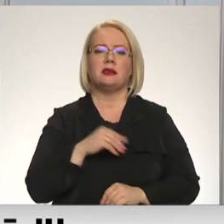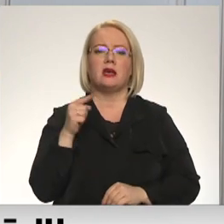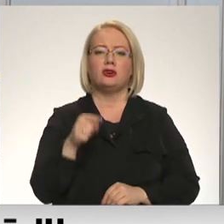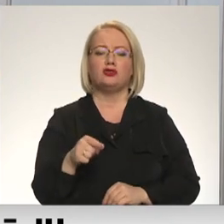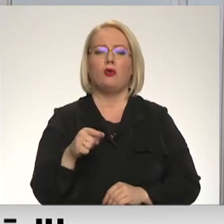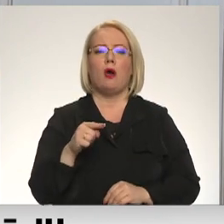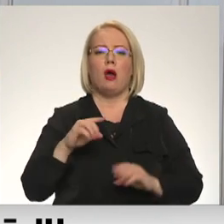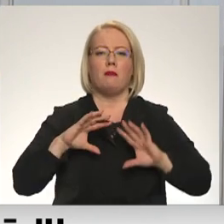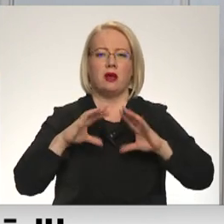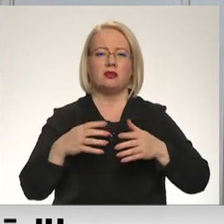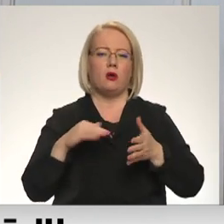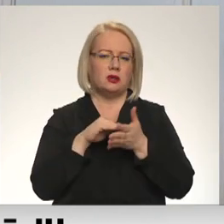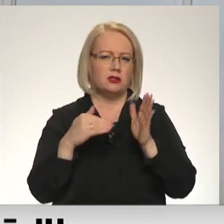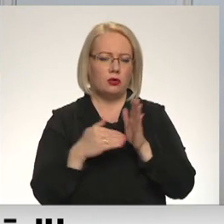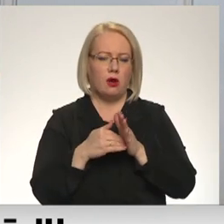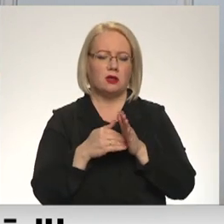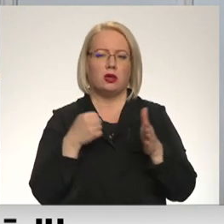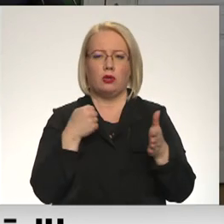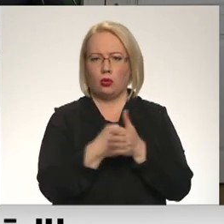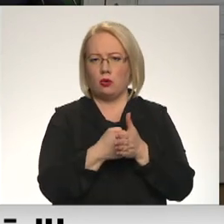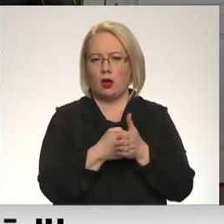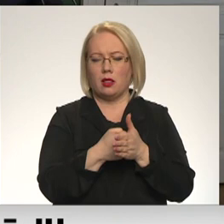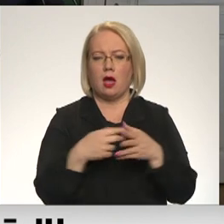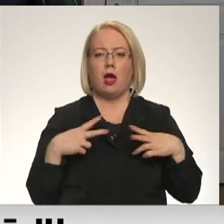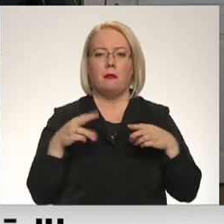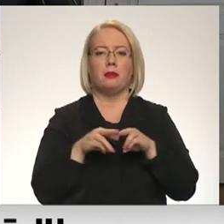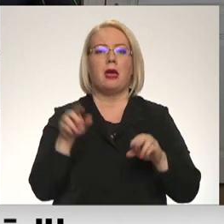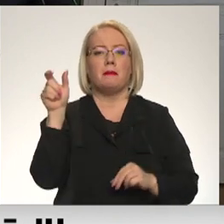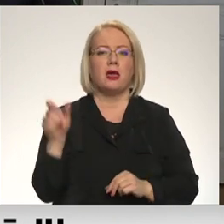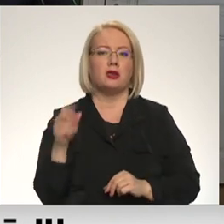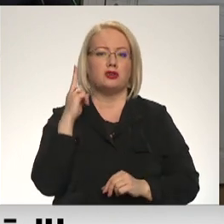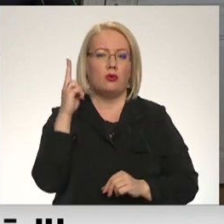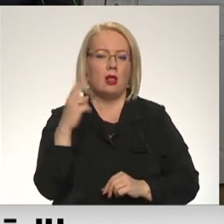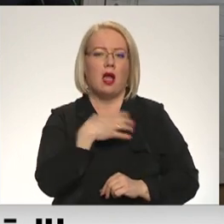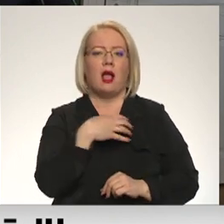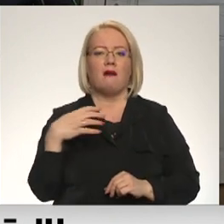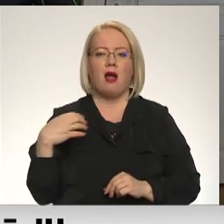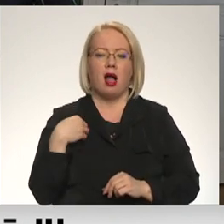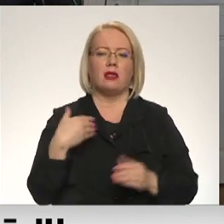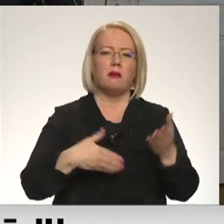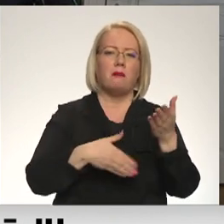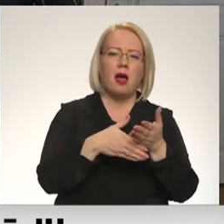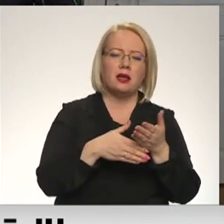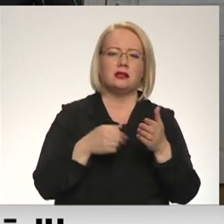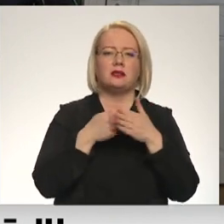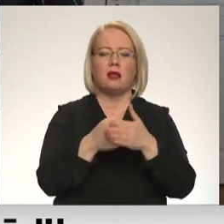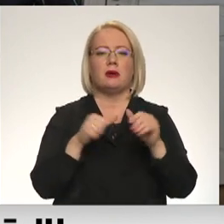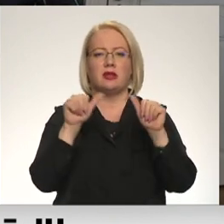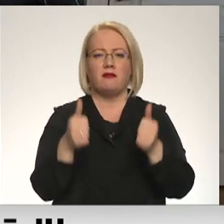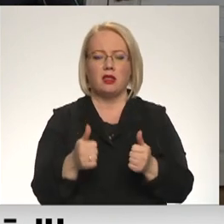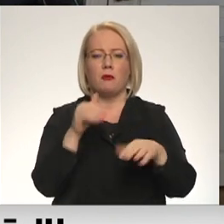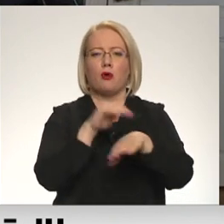ģeopolitisko situāciju tiktu galā. Premjera soli, ka valdība gādās par atbalsta mehānismu konkrētām